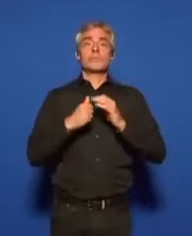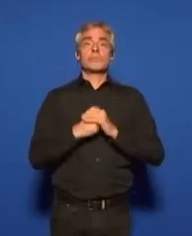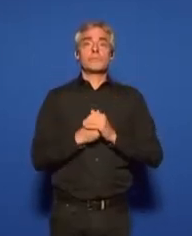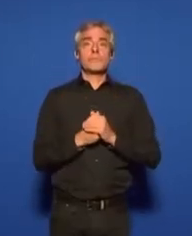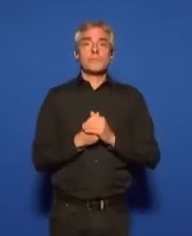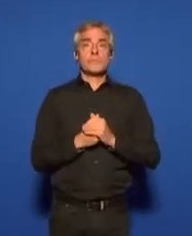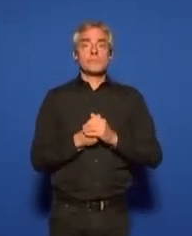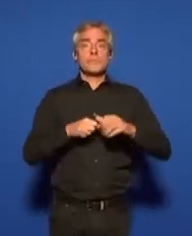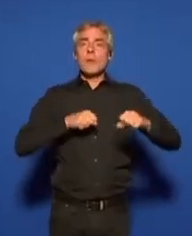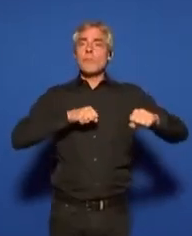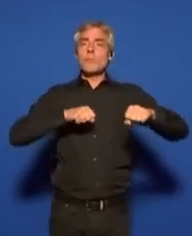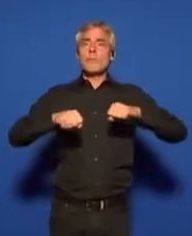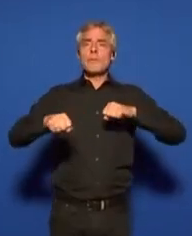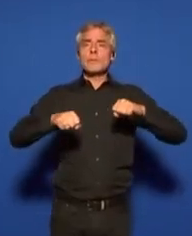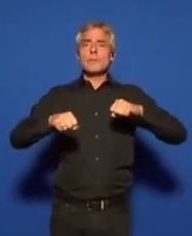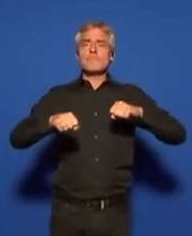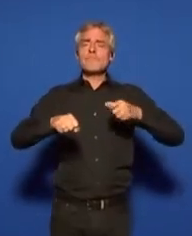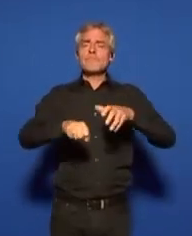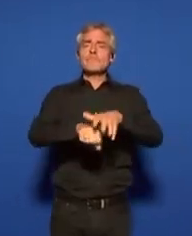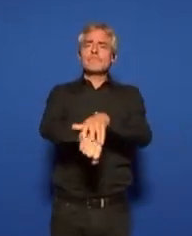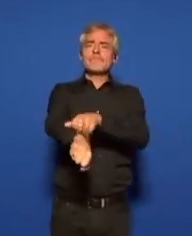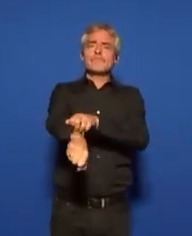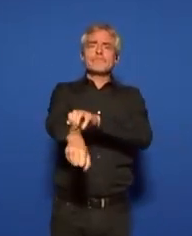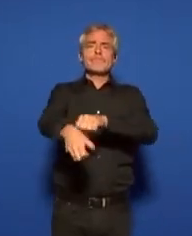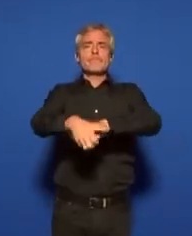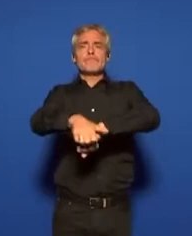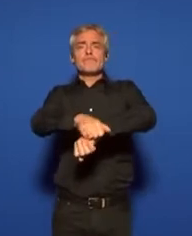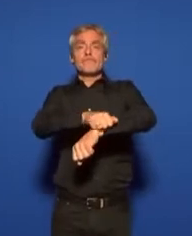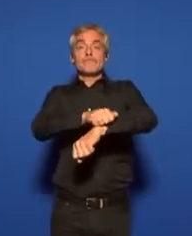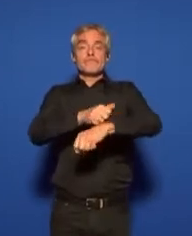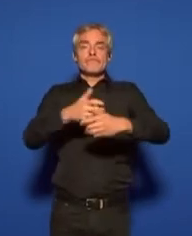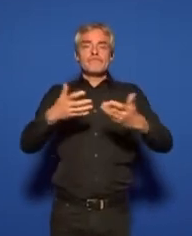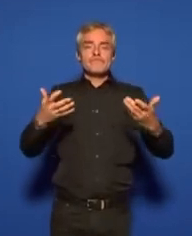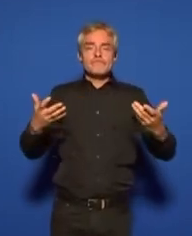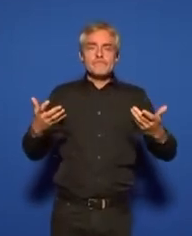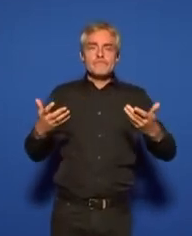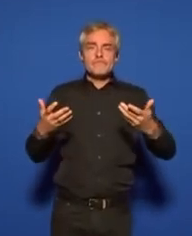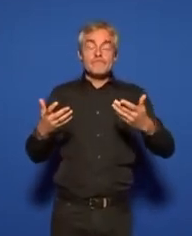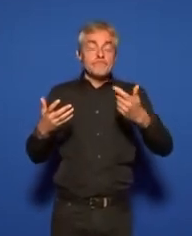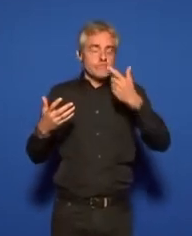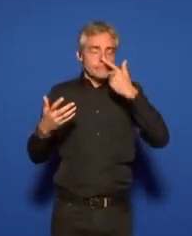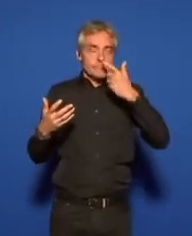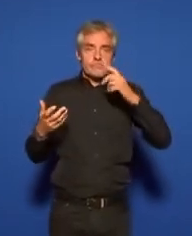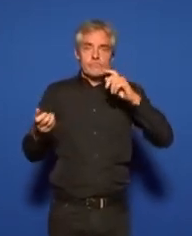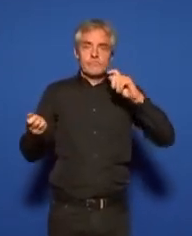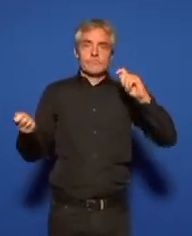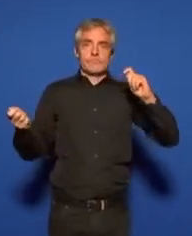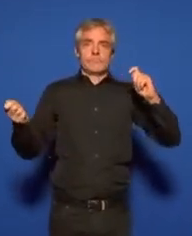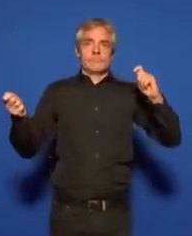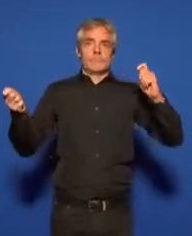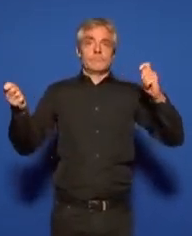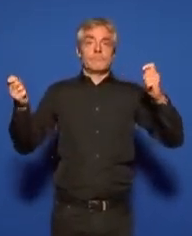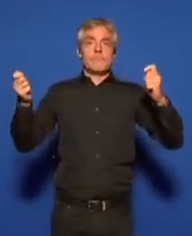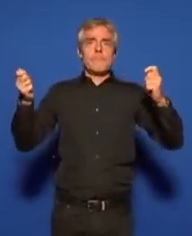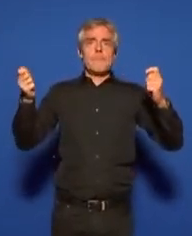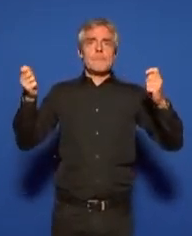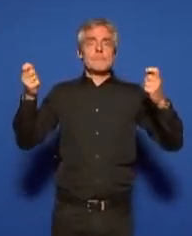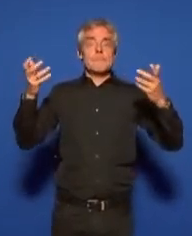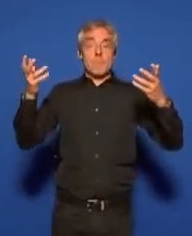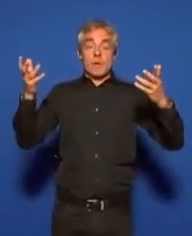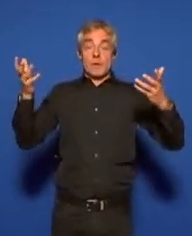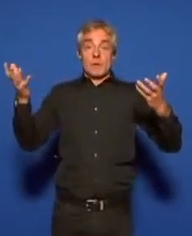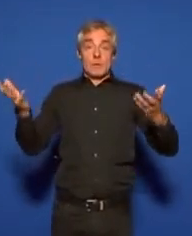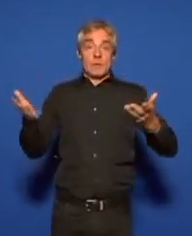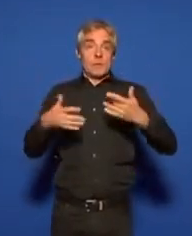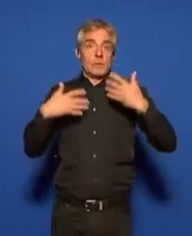naturellement mobilisés, c'est cette remise en cause puissante de tout ce